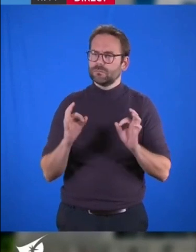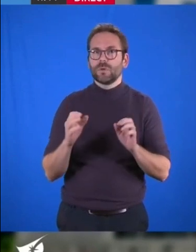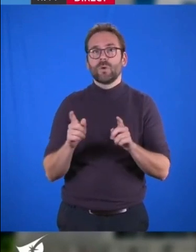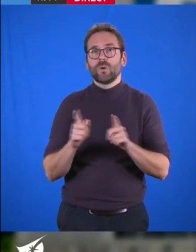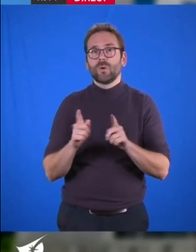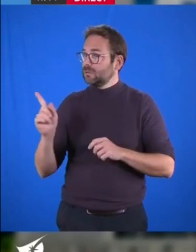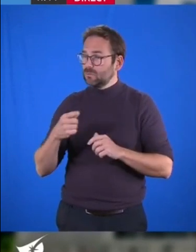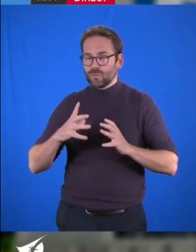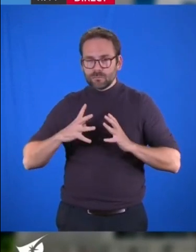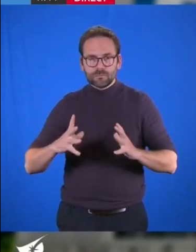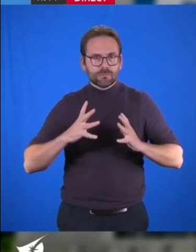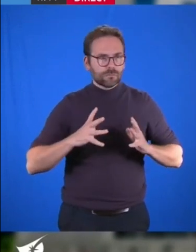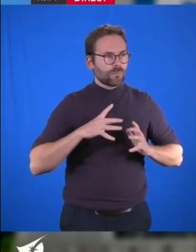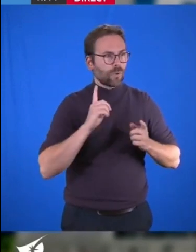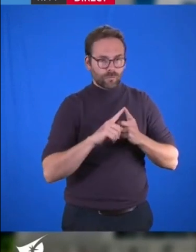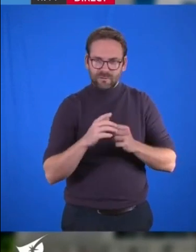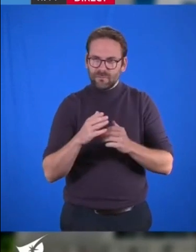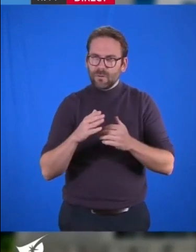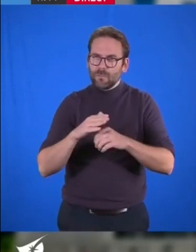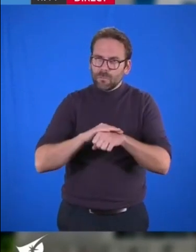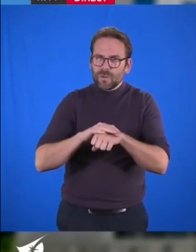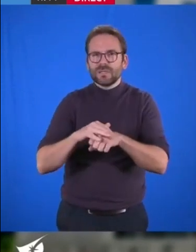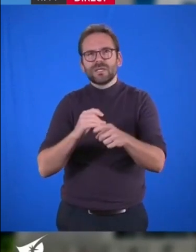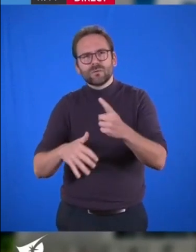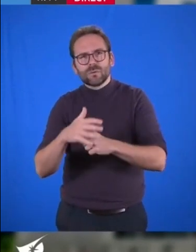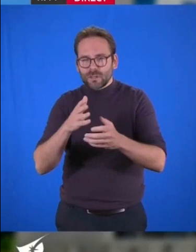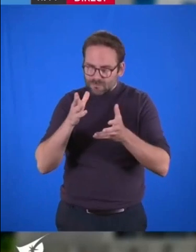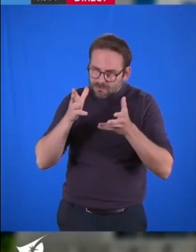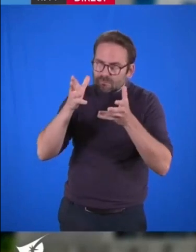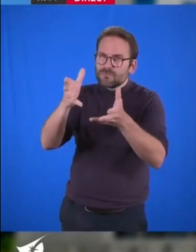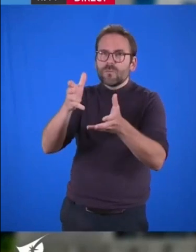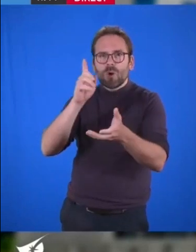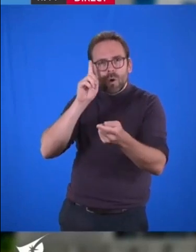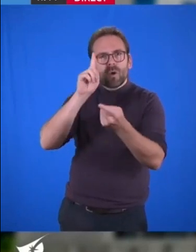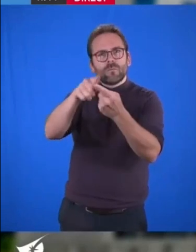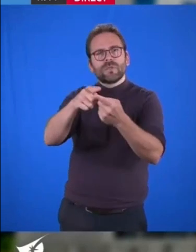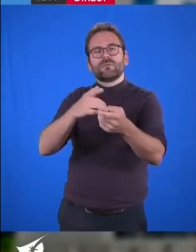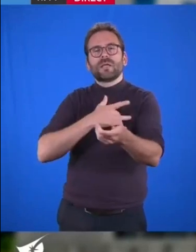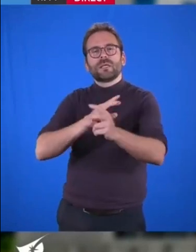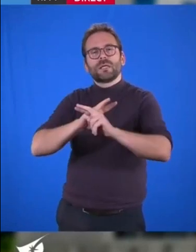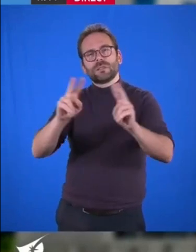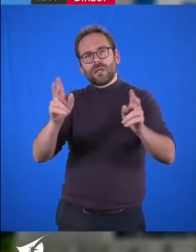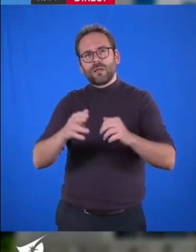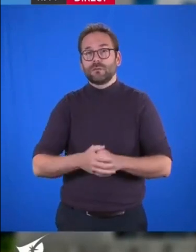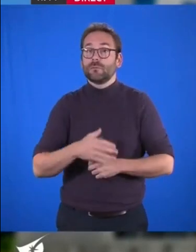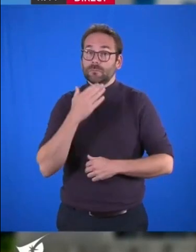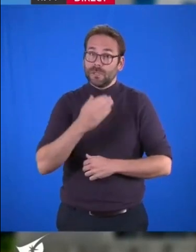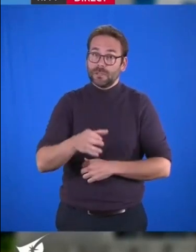les acteurs pour la construction d'une politique de logement au service de l'intérêt général. Je vous remercie de votre attention. Merci.